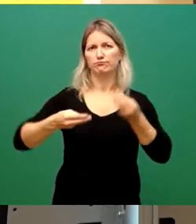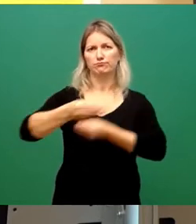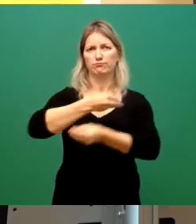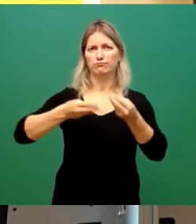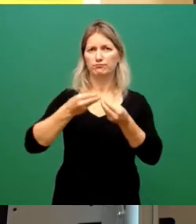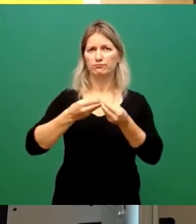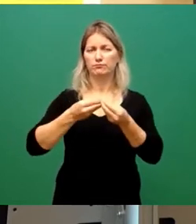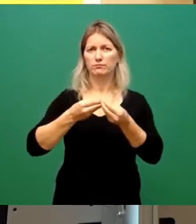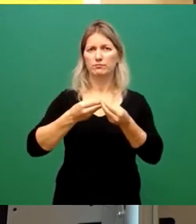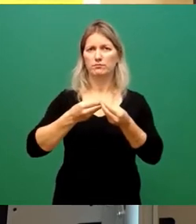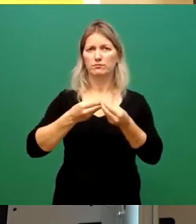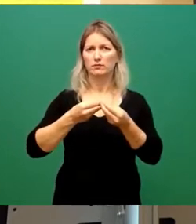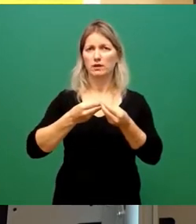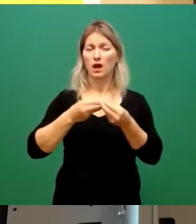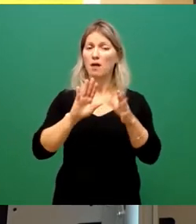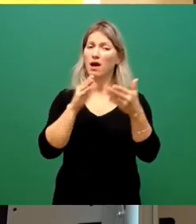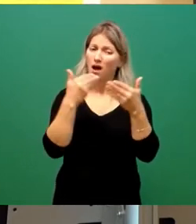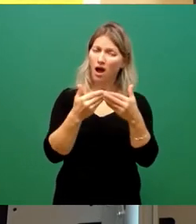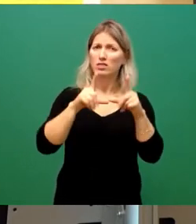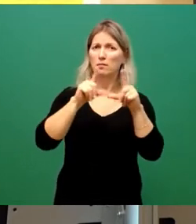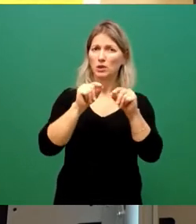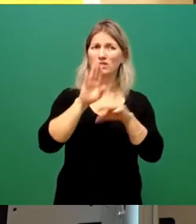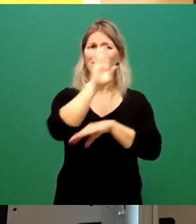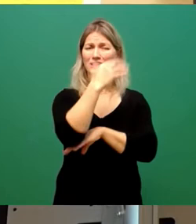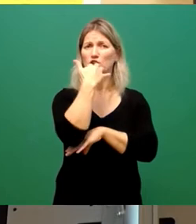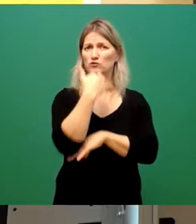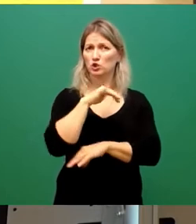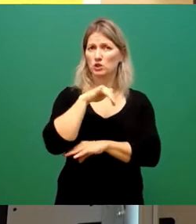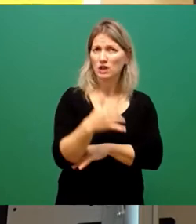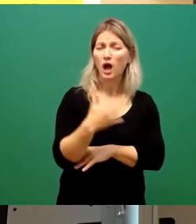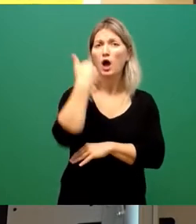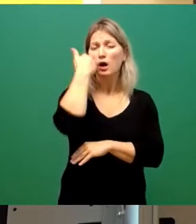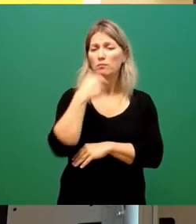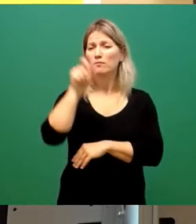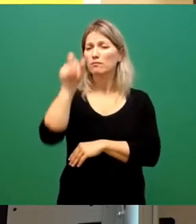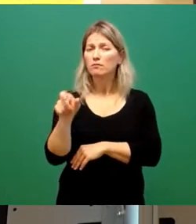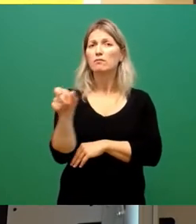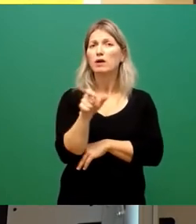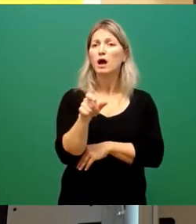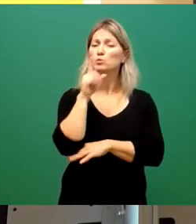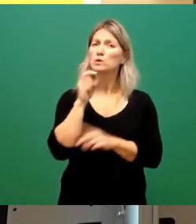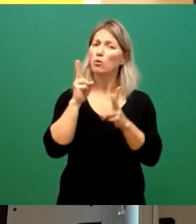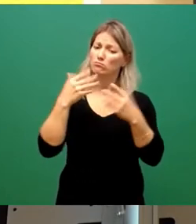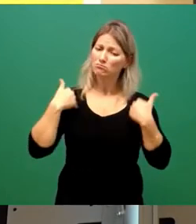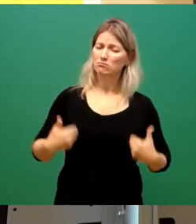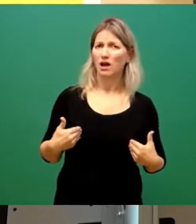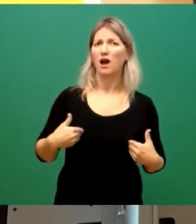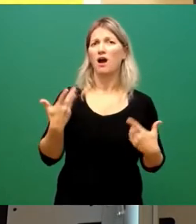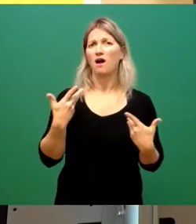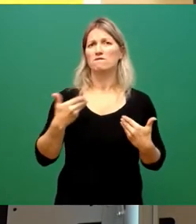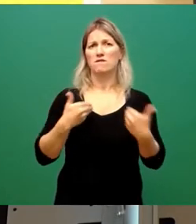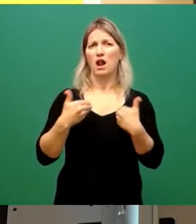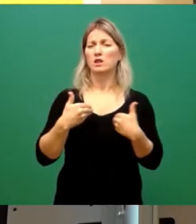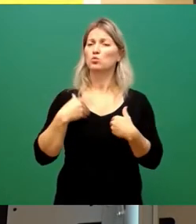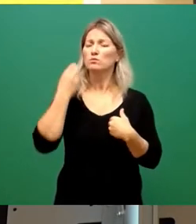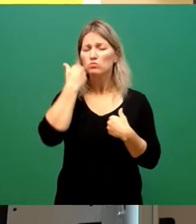es aber auch an der Zeit, dass sich genau diese Kraft auch entsprechend konstruktiv verhält und dass sie gemeinsam auf ein Ziel hinarbeitet und